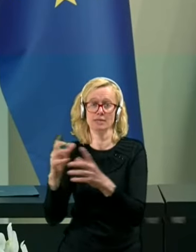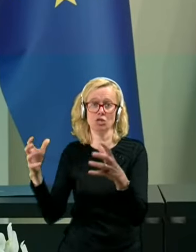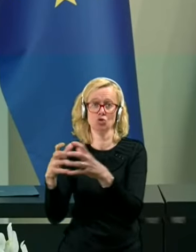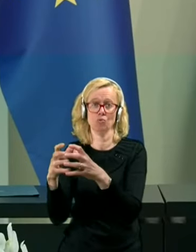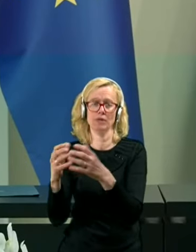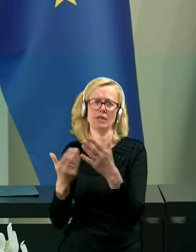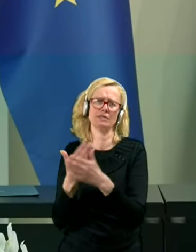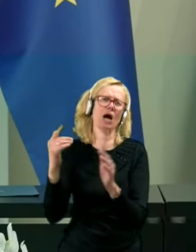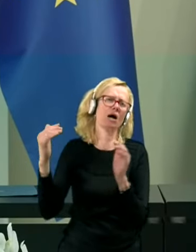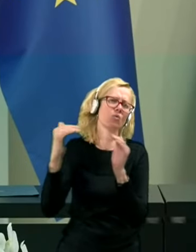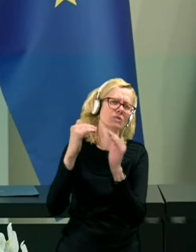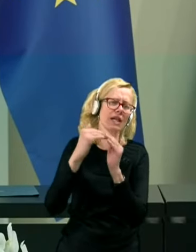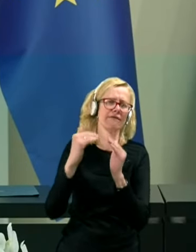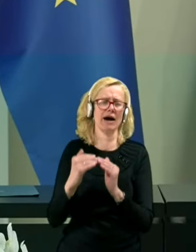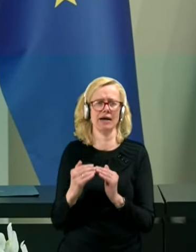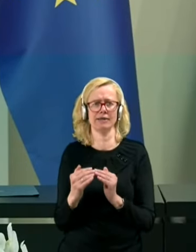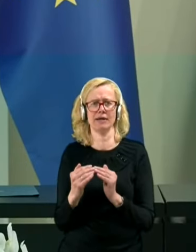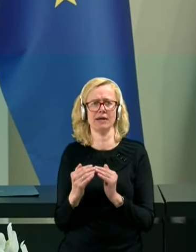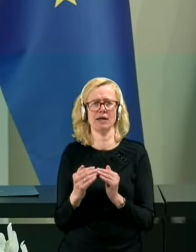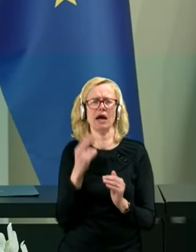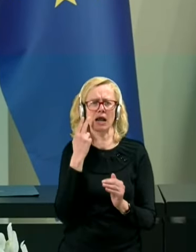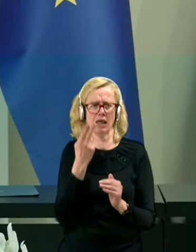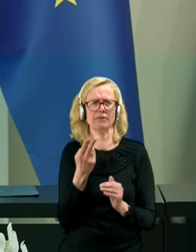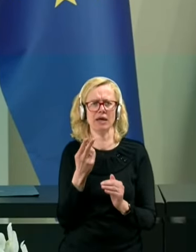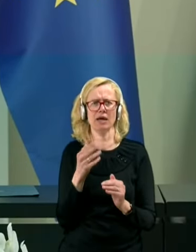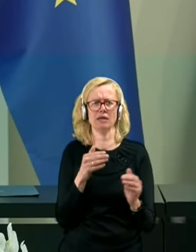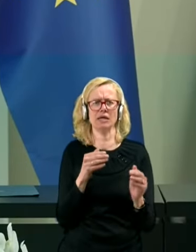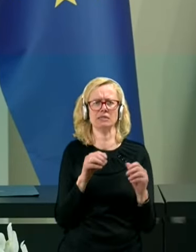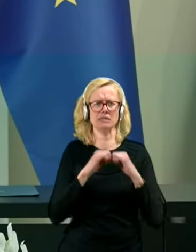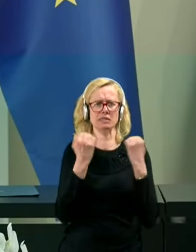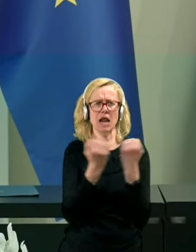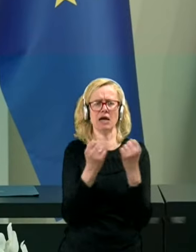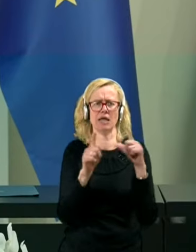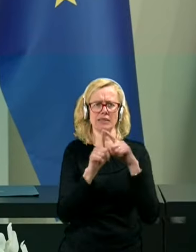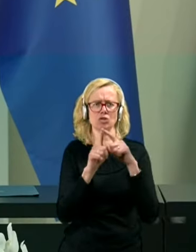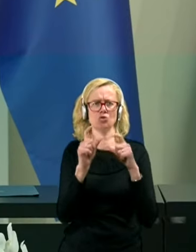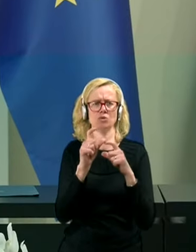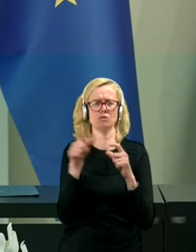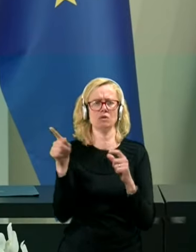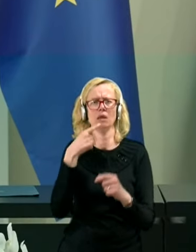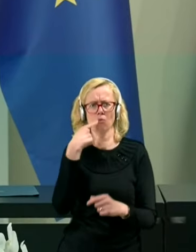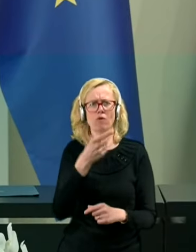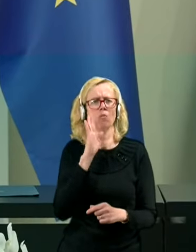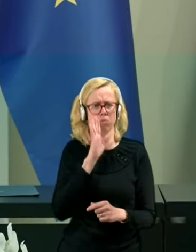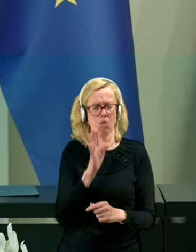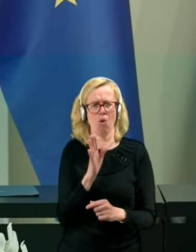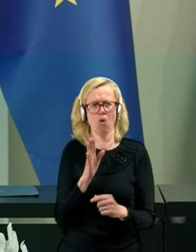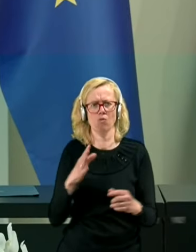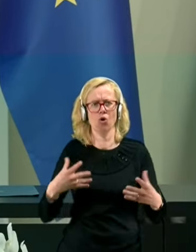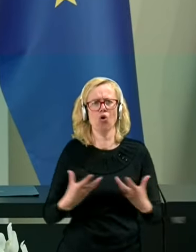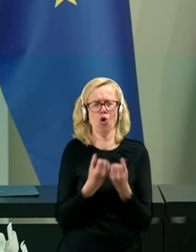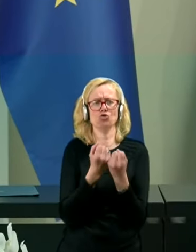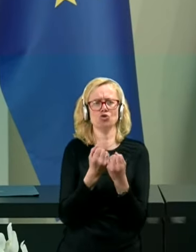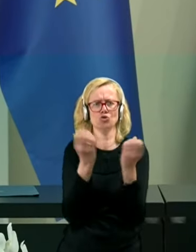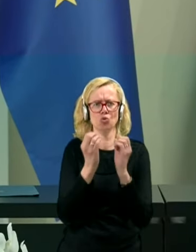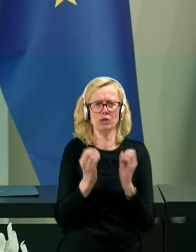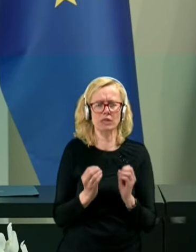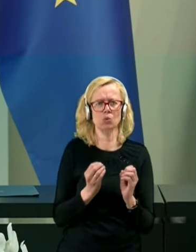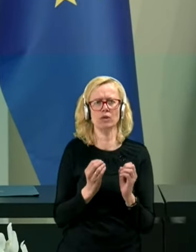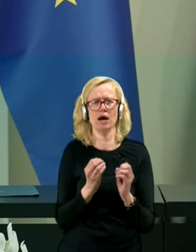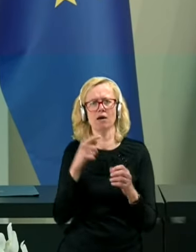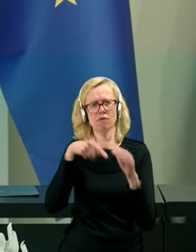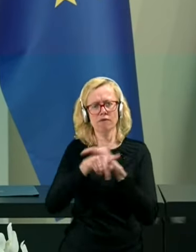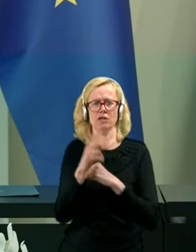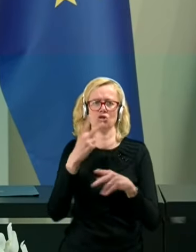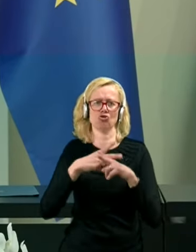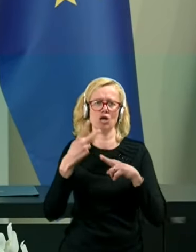usklajevanje glede na to, da je stranka DESUS pač napovedala, da bo konstruktivna v državnem zboru in